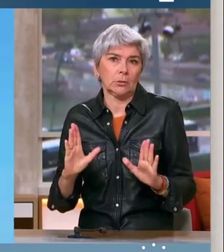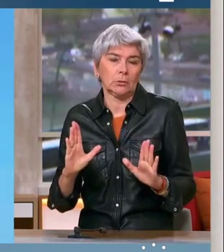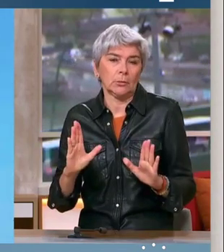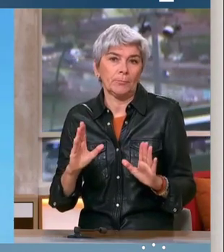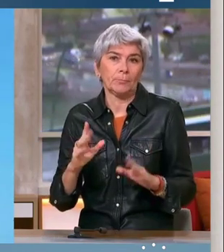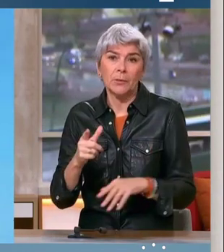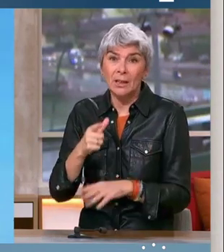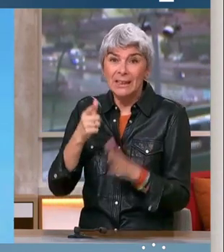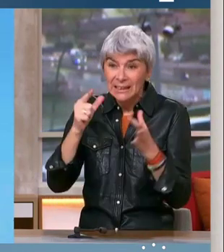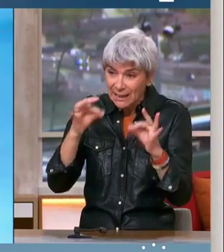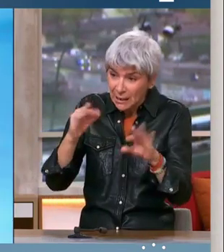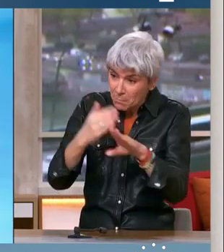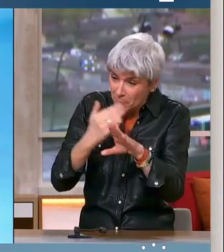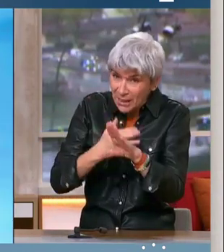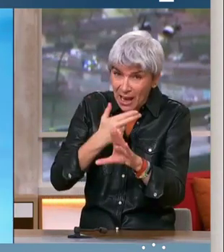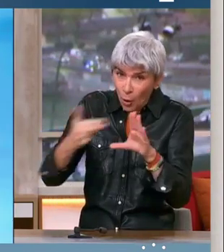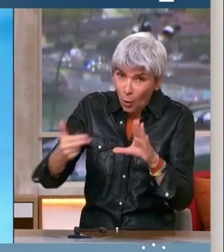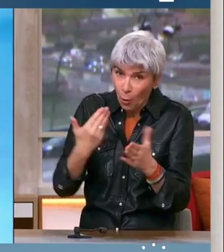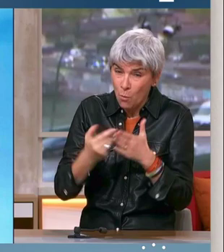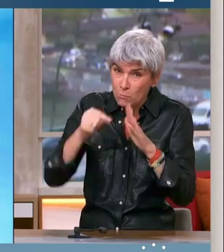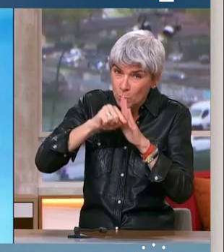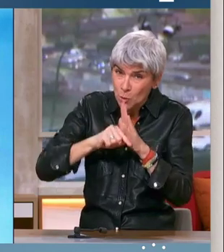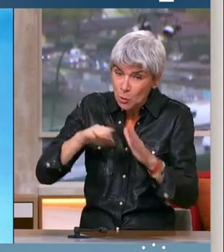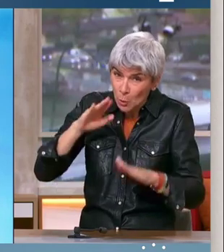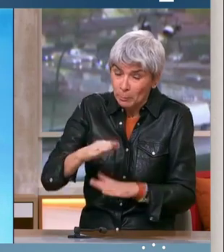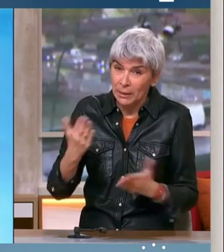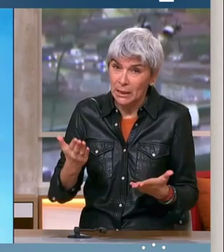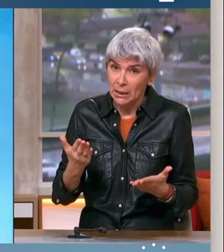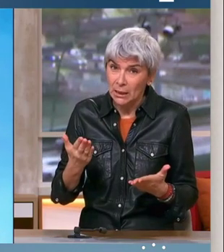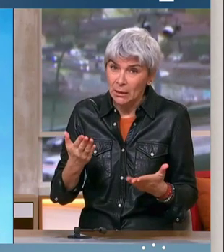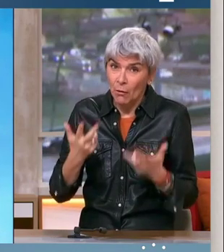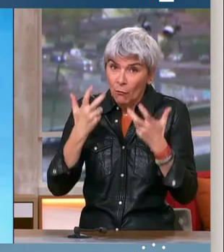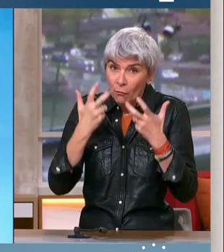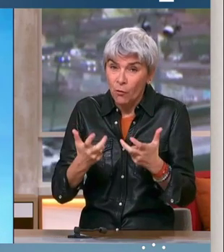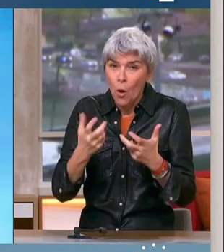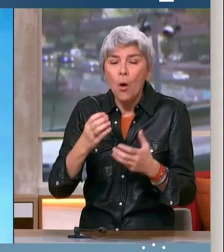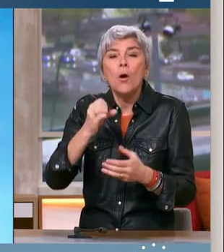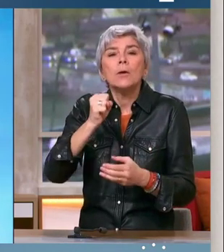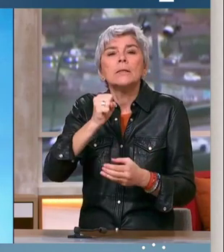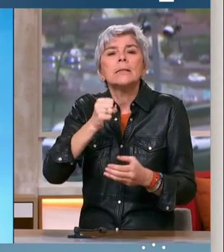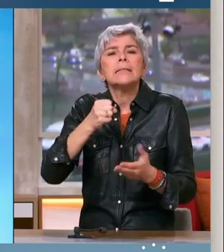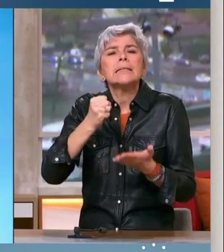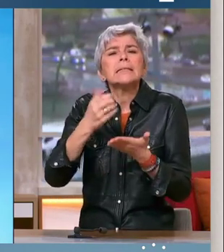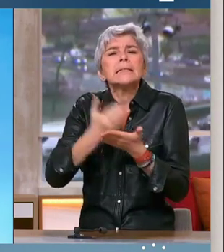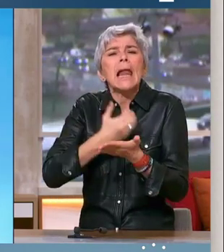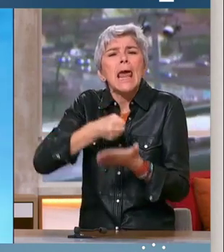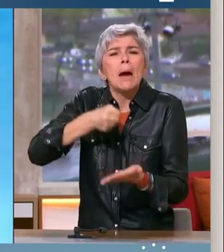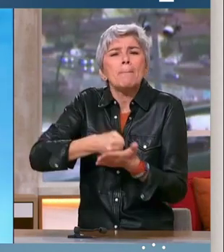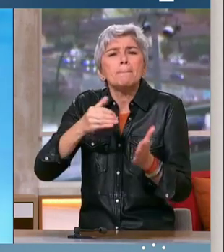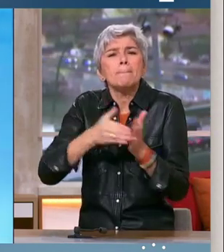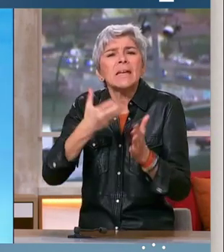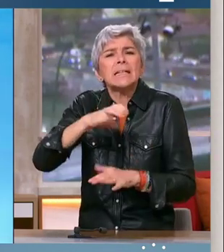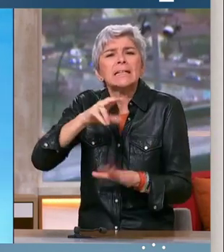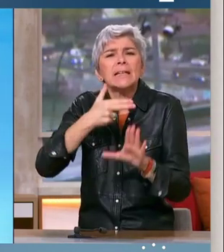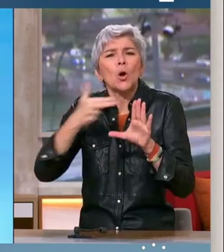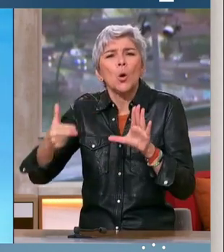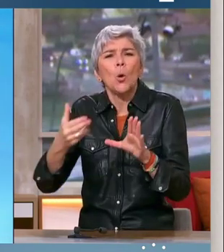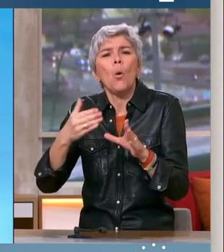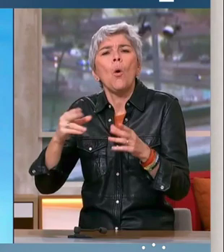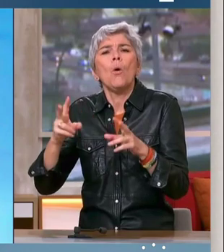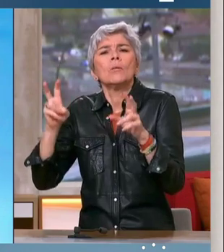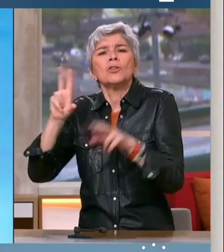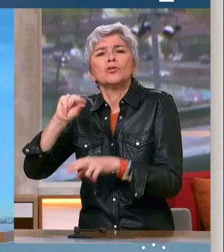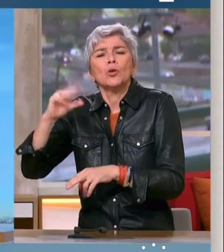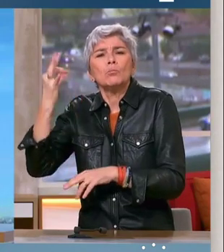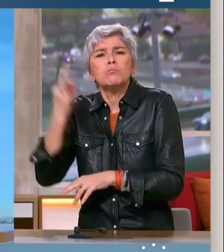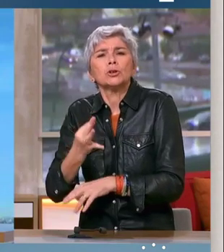Roussel, 10 milliards d'euros pour cette mesure-là, vous venez de le dire. Vous voulez aussi un SMIC à 1 500 euros net, la baisse de 30% de